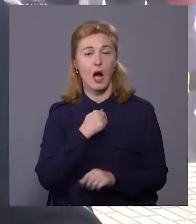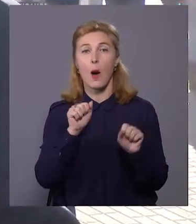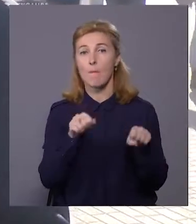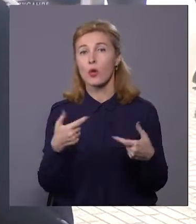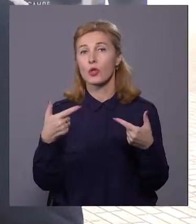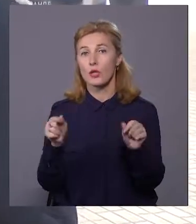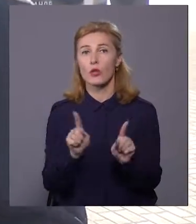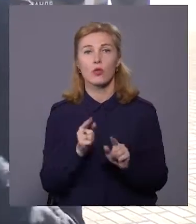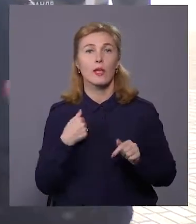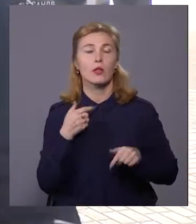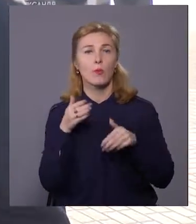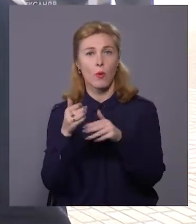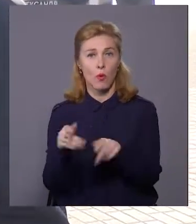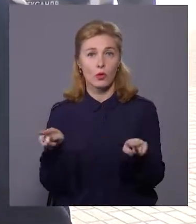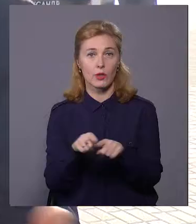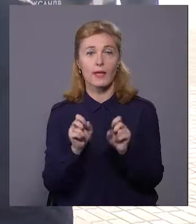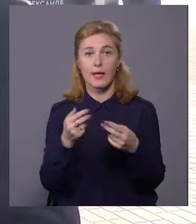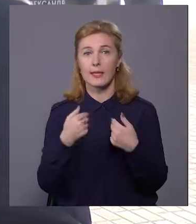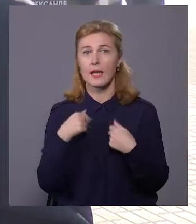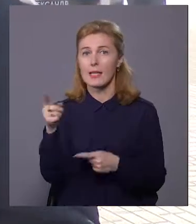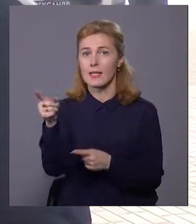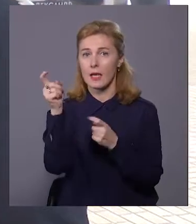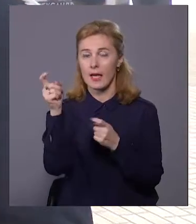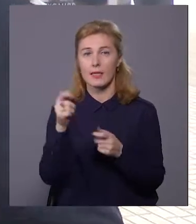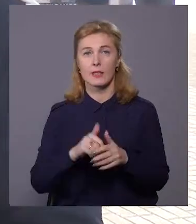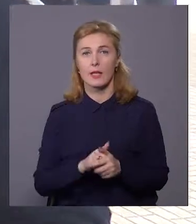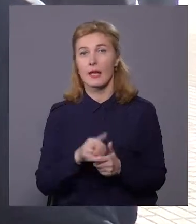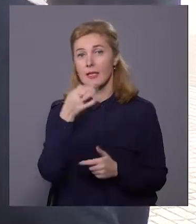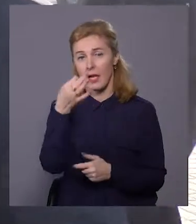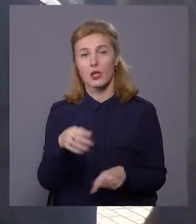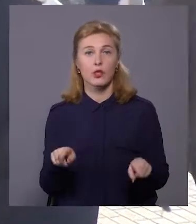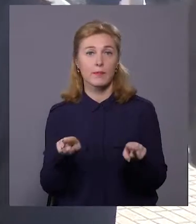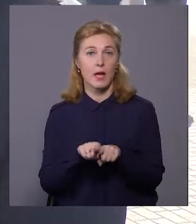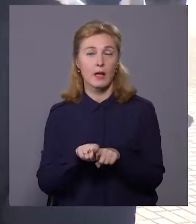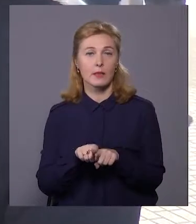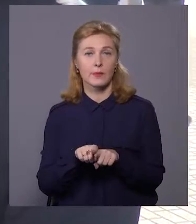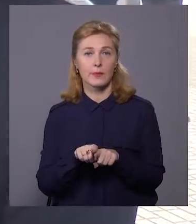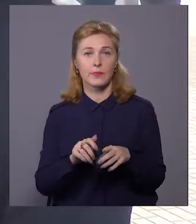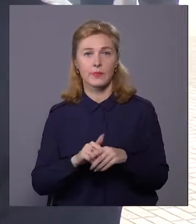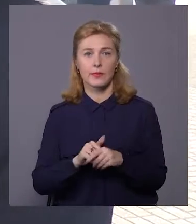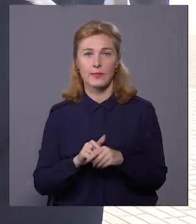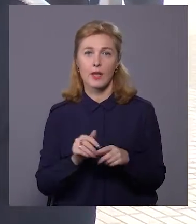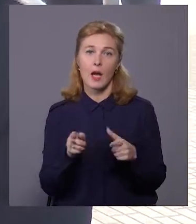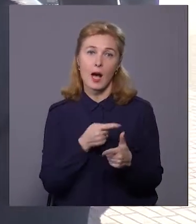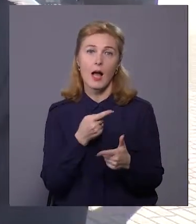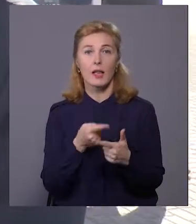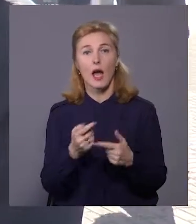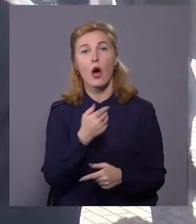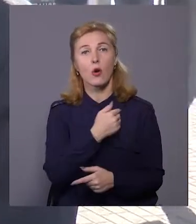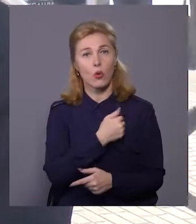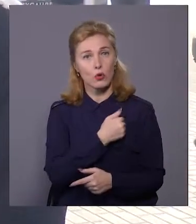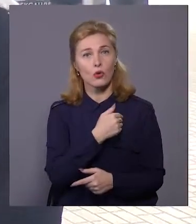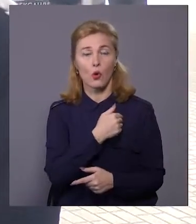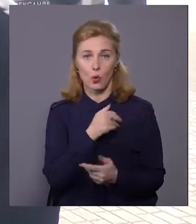щось допоможу. Так як я стрілець, то, скажімо так, не… Але хочу